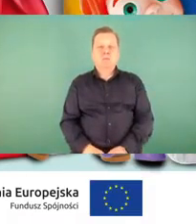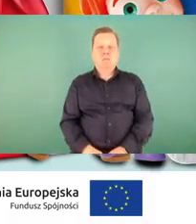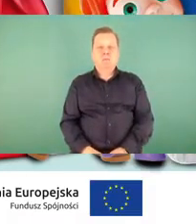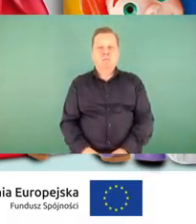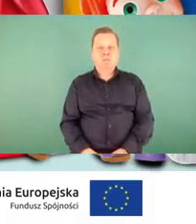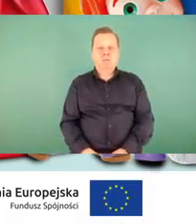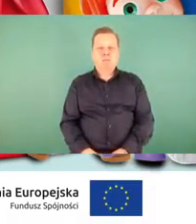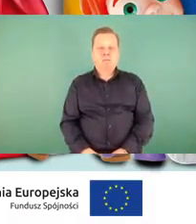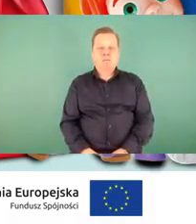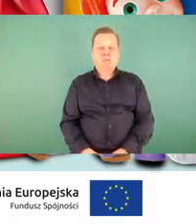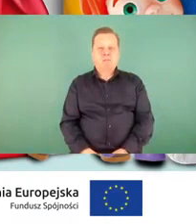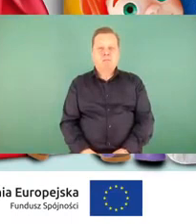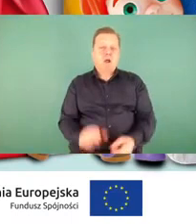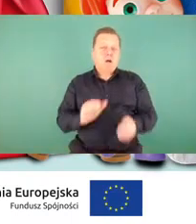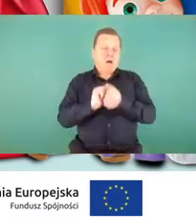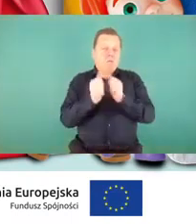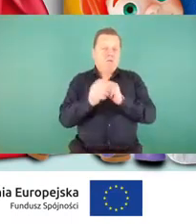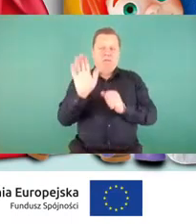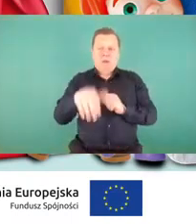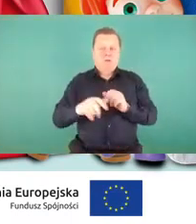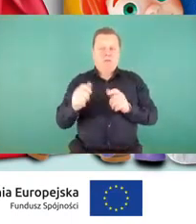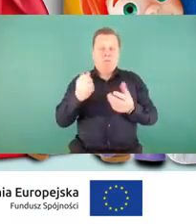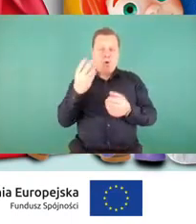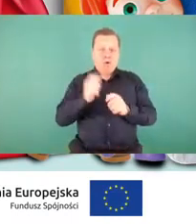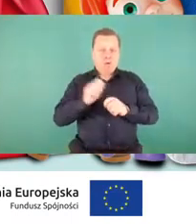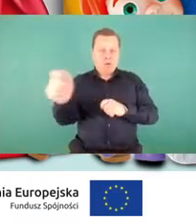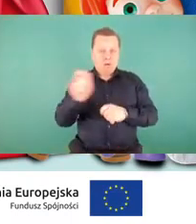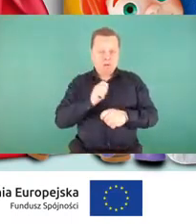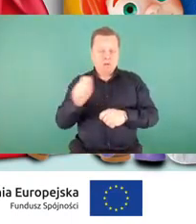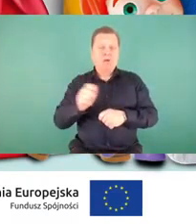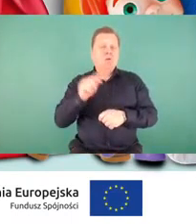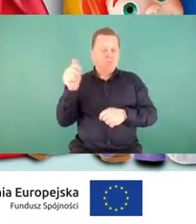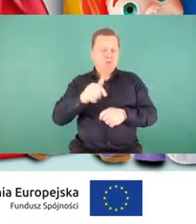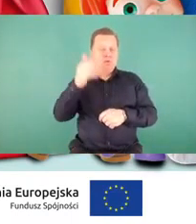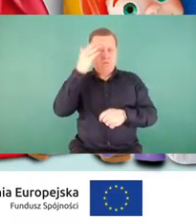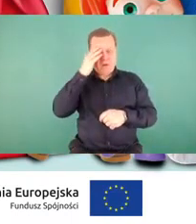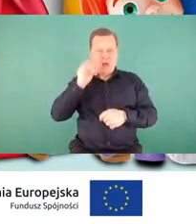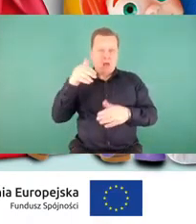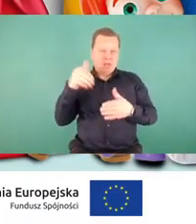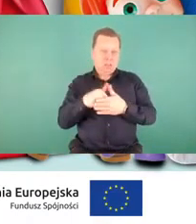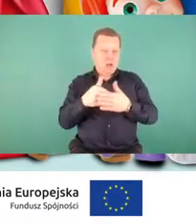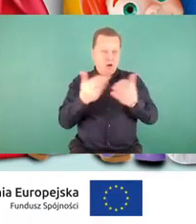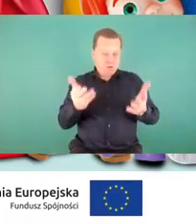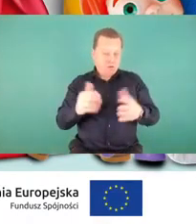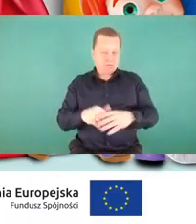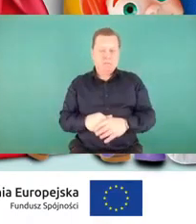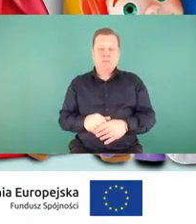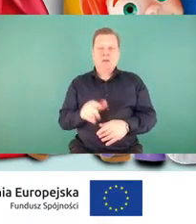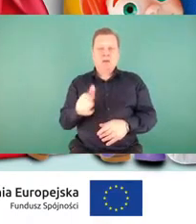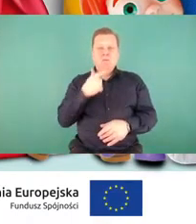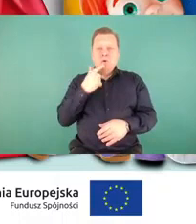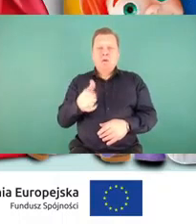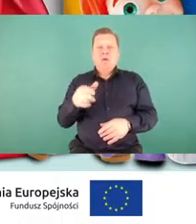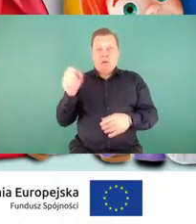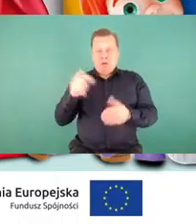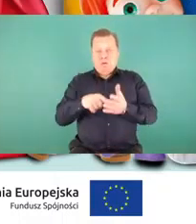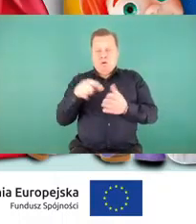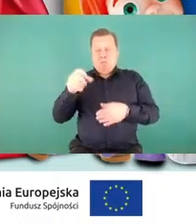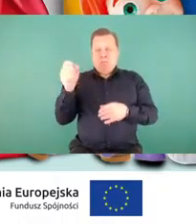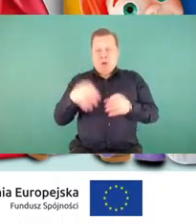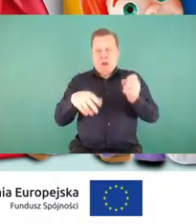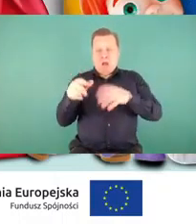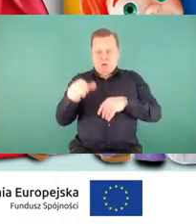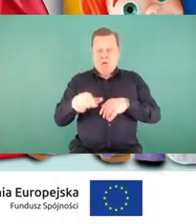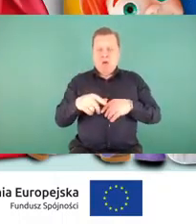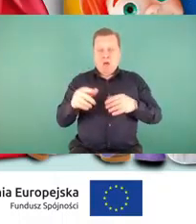pociągiem. Zdecydowanie brakuje tej takiej edukacji odnośnie przejazdów.